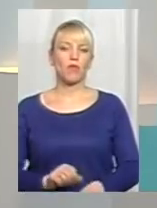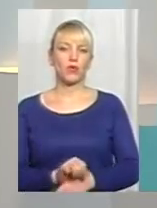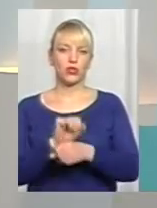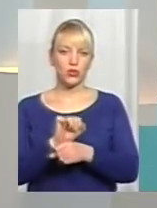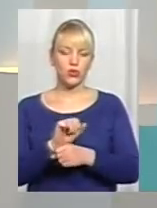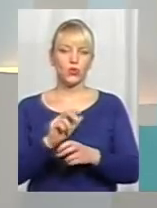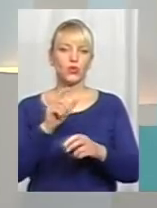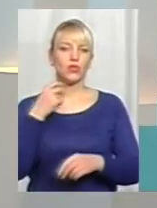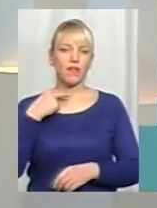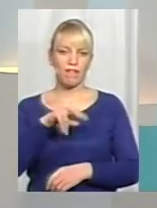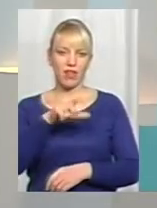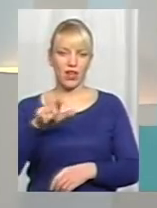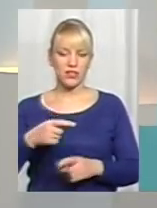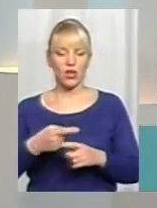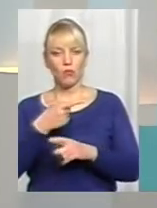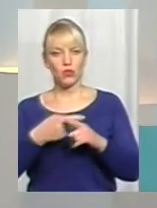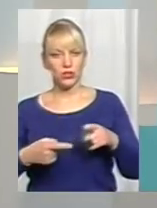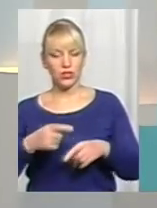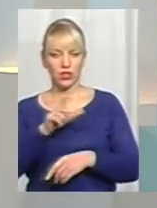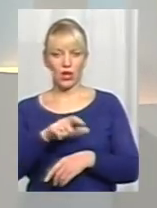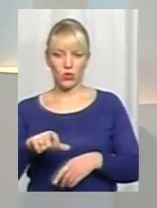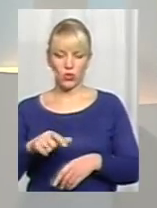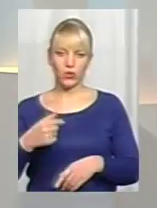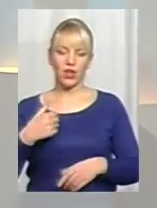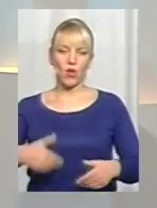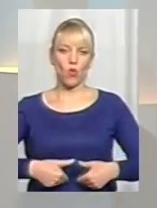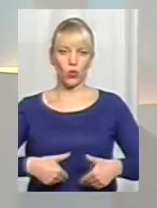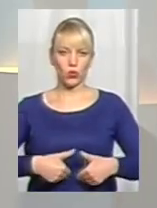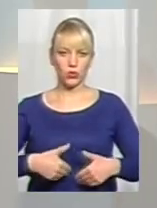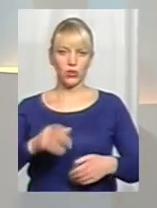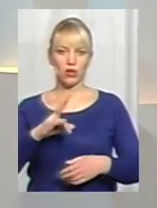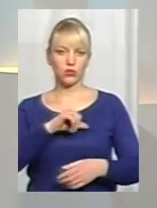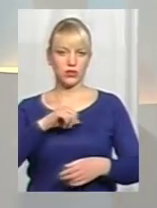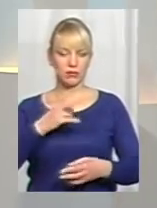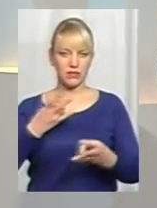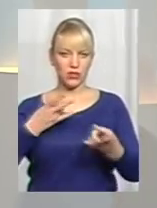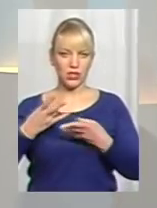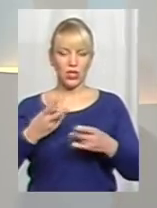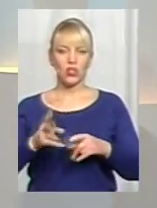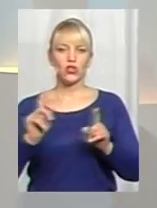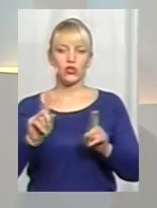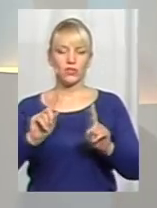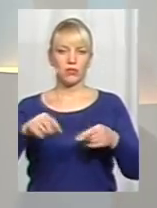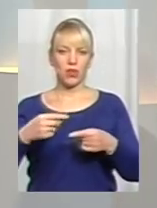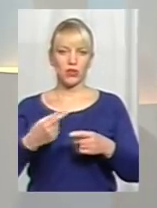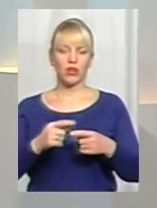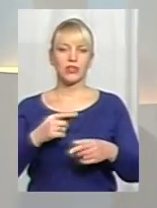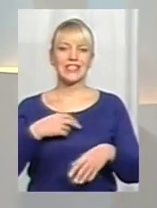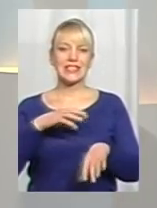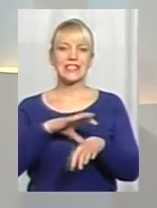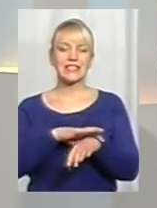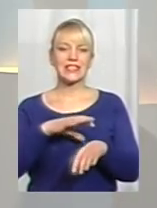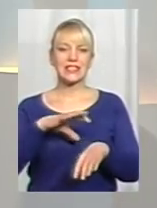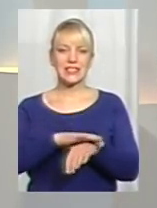Частина протестувальників голодує, а частина вдалася до самоушкодження. Що саме вимагають засудження, в яких умовах